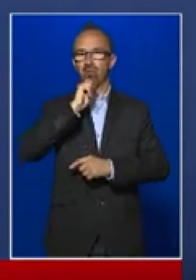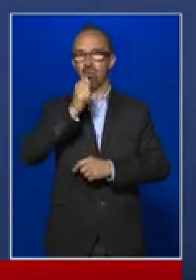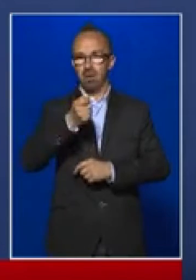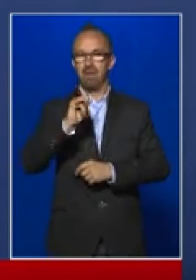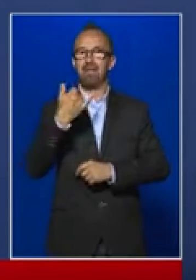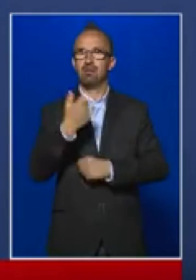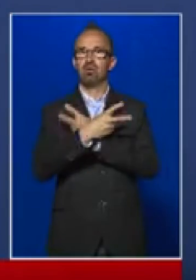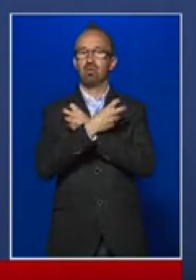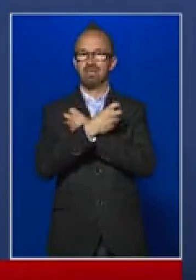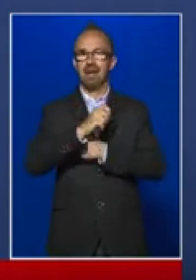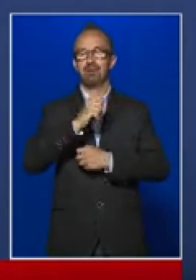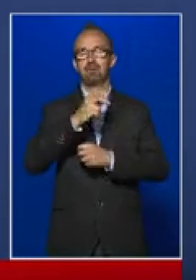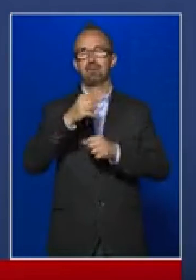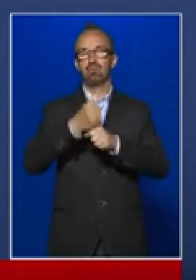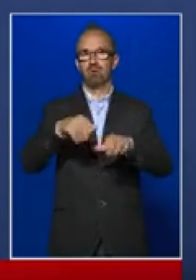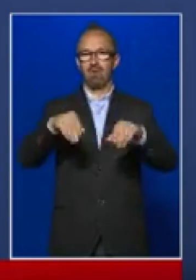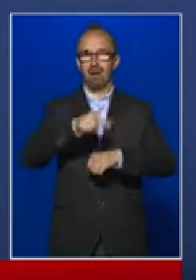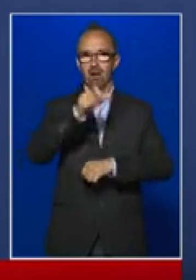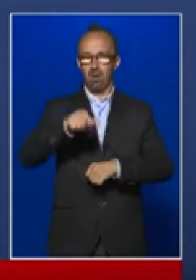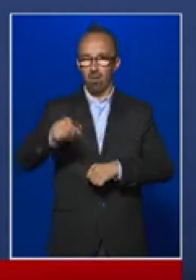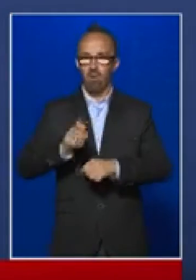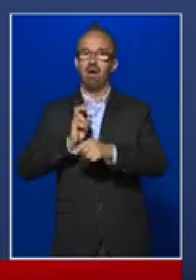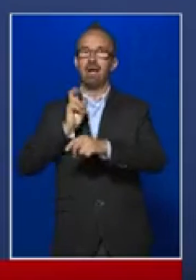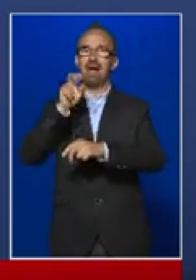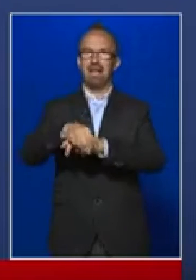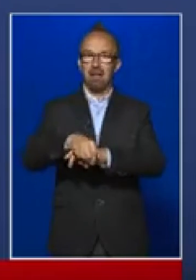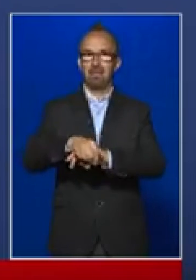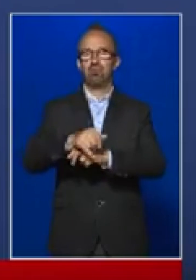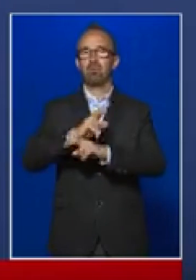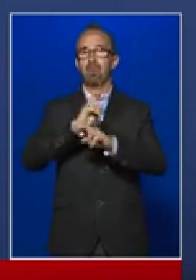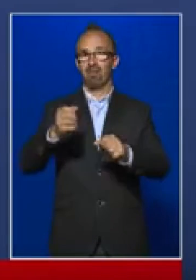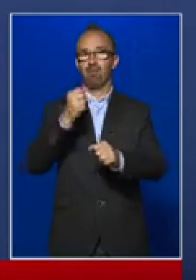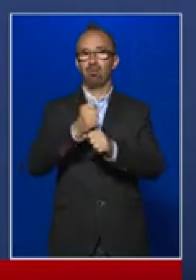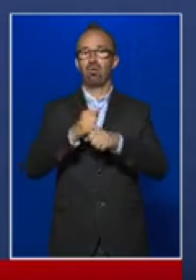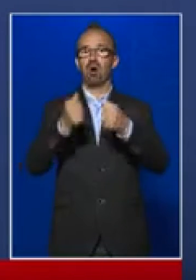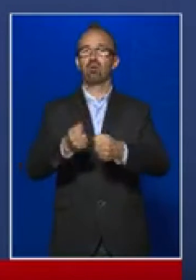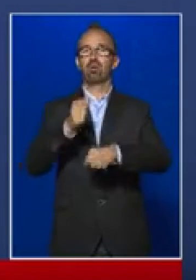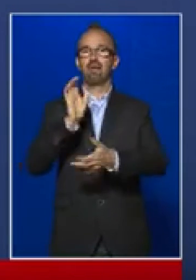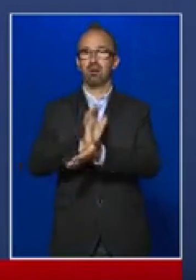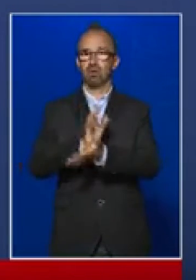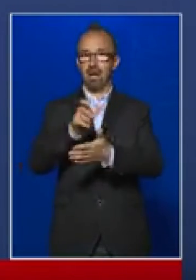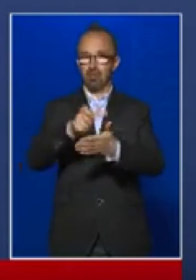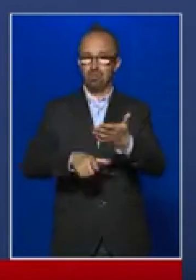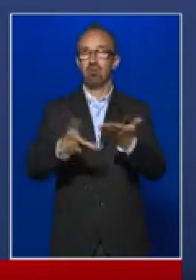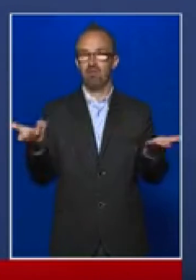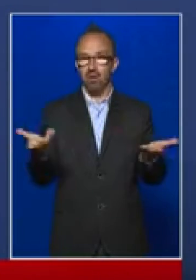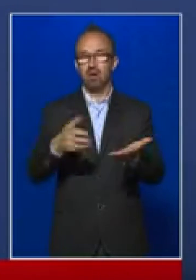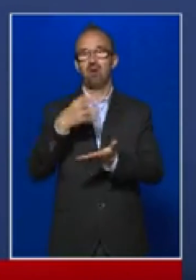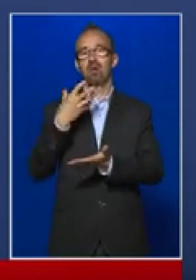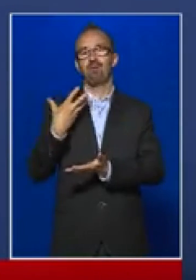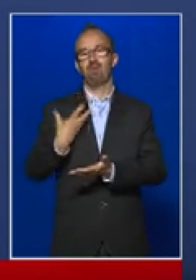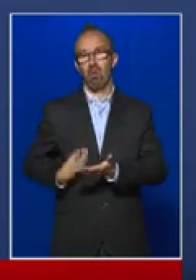osztrák állampolgárságú munkavállalóknak, akik az átlépés során rendelkeznek munkáltatóigazolással, vagy a megművelt